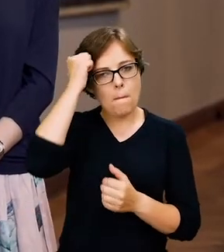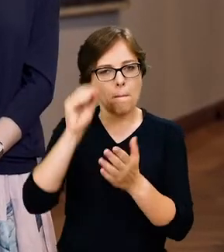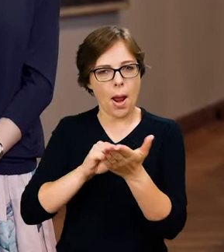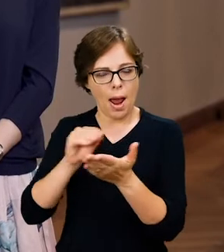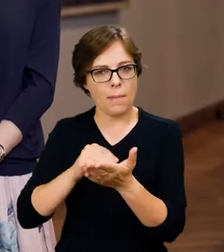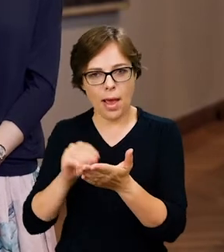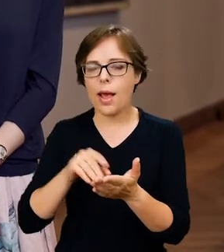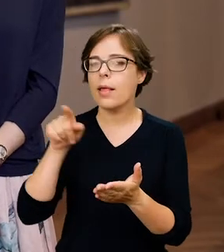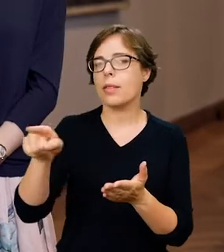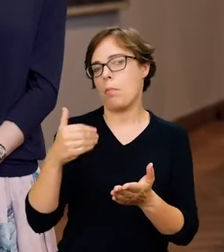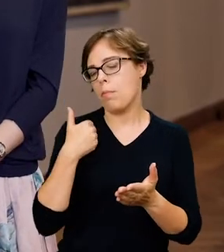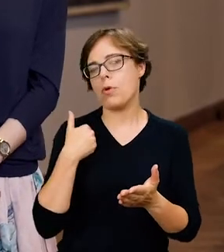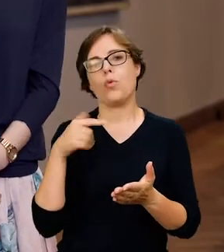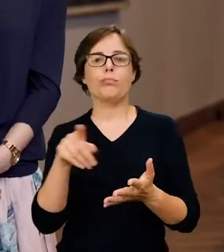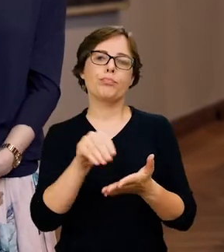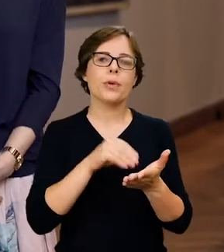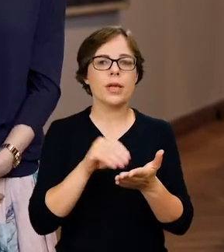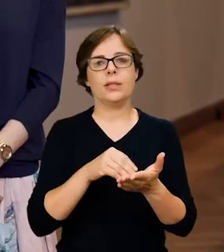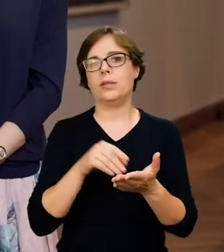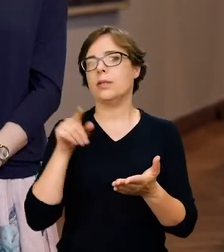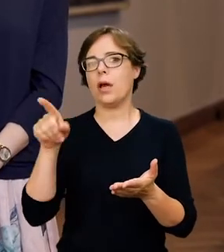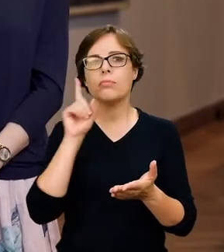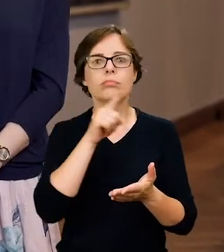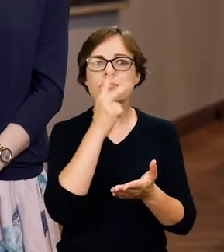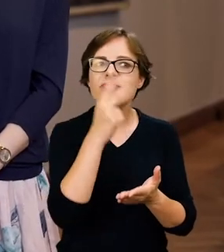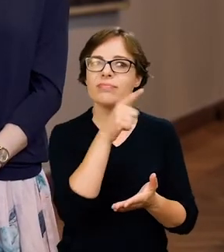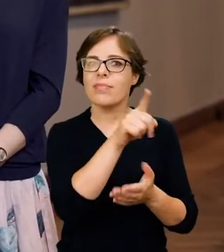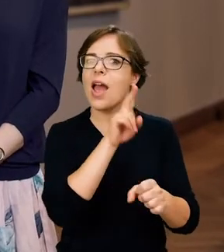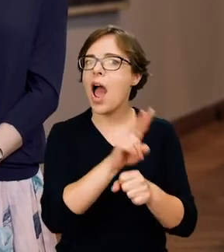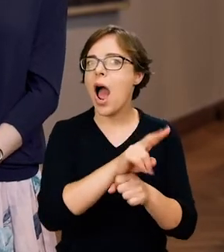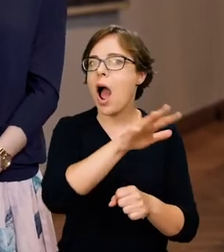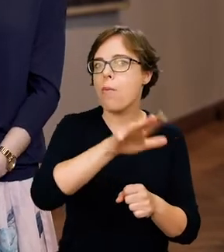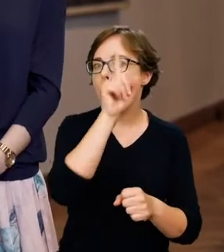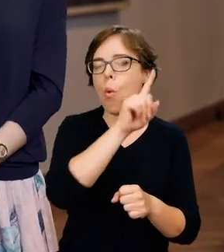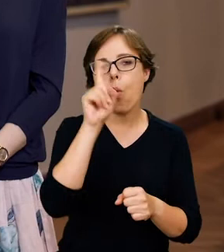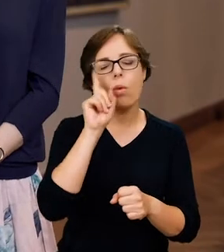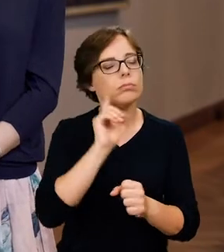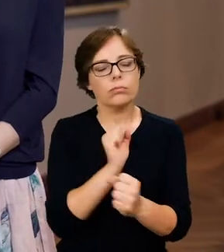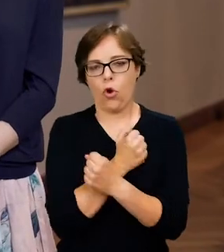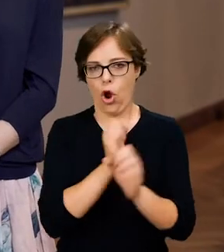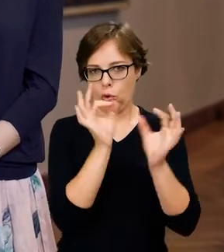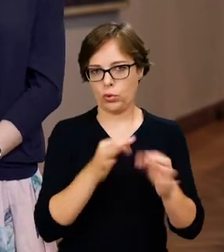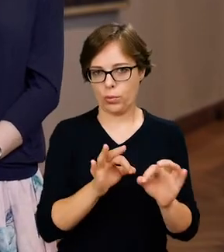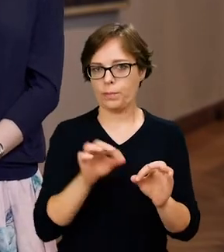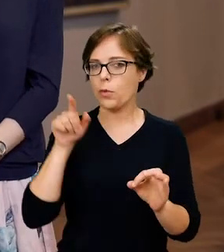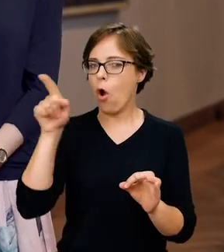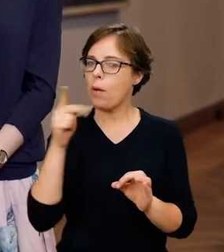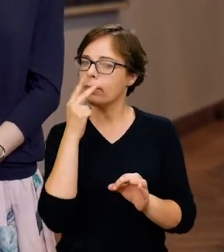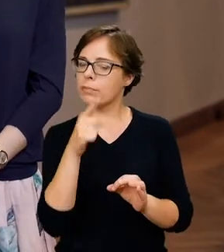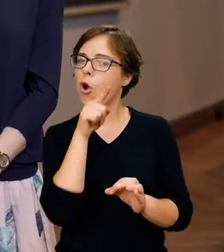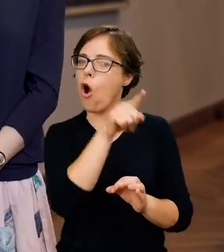wspominał o miłości Japończyków do sztuki, uważał, że są oni